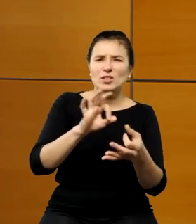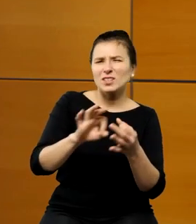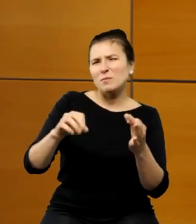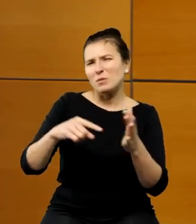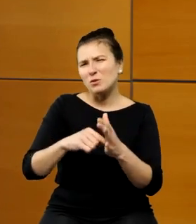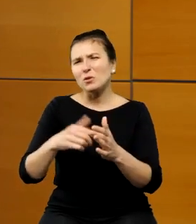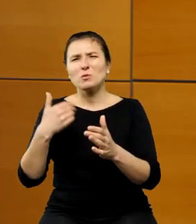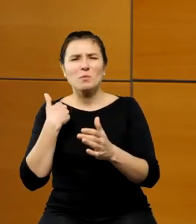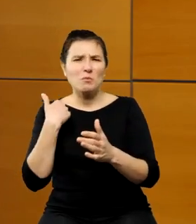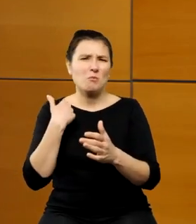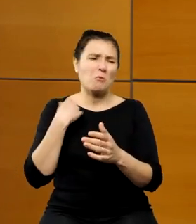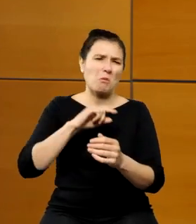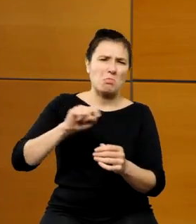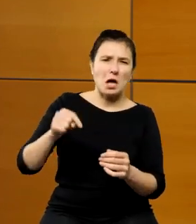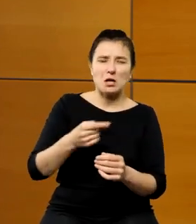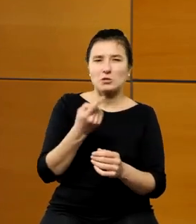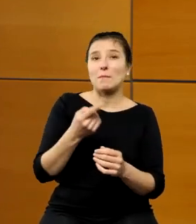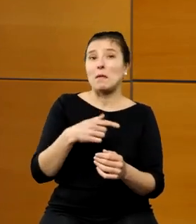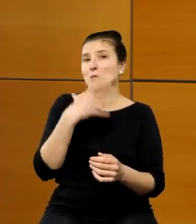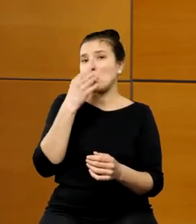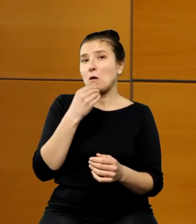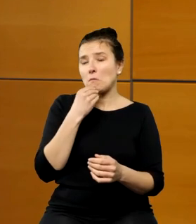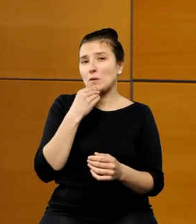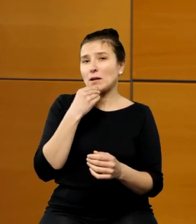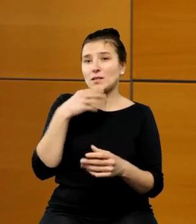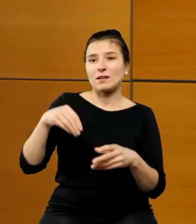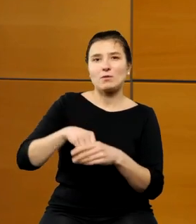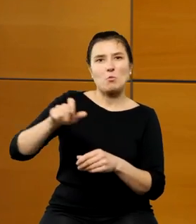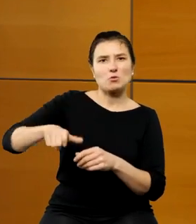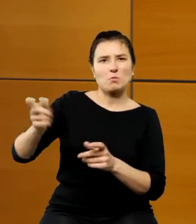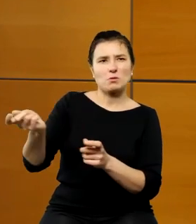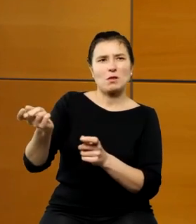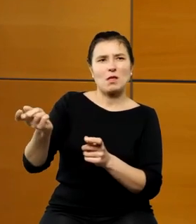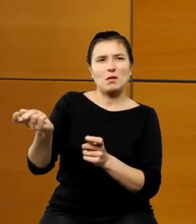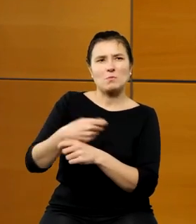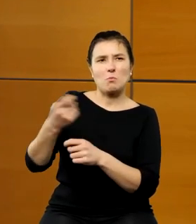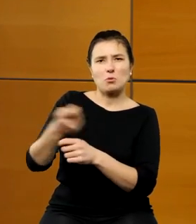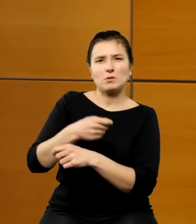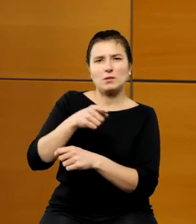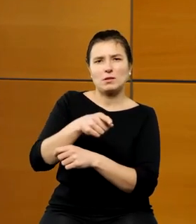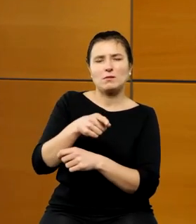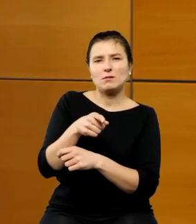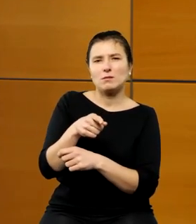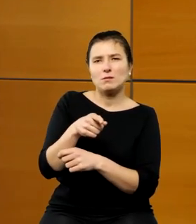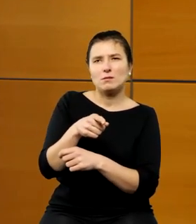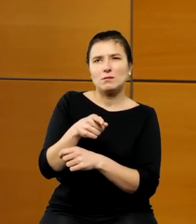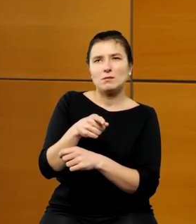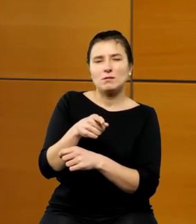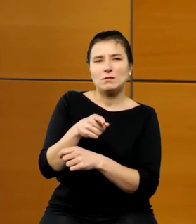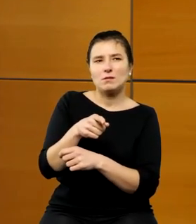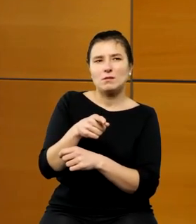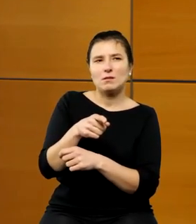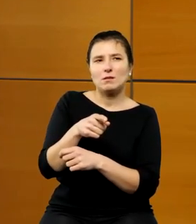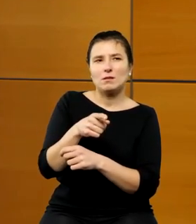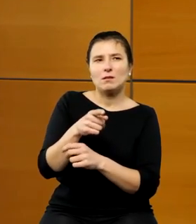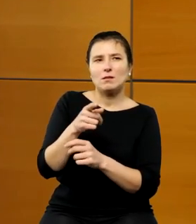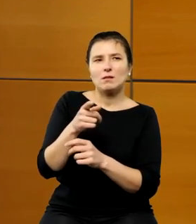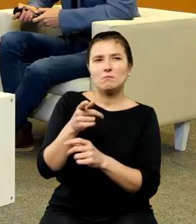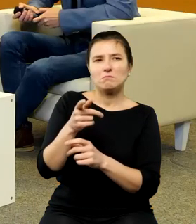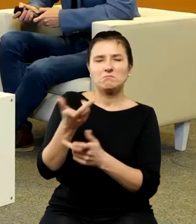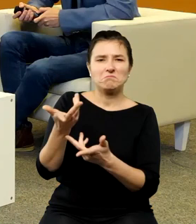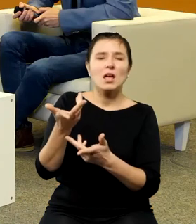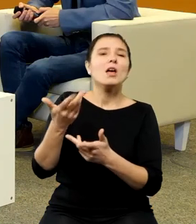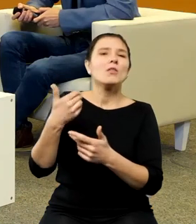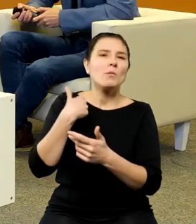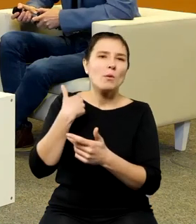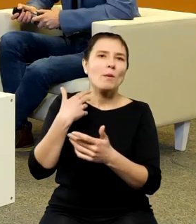plan w każdym razie sam ten obrazek ze zbójcami przygotowującymi wyszukaną wyszukaną strategią że bęc i ryms